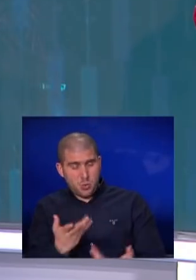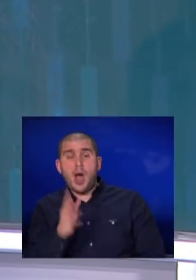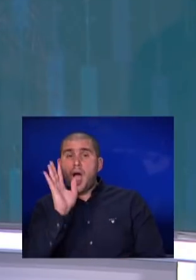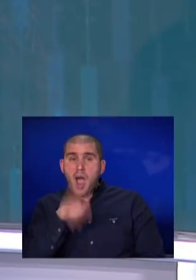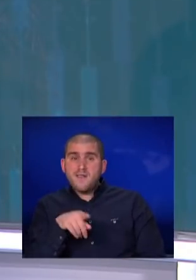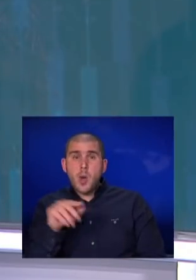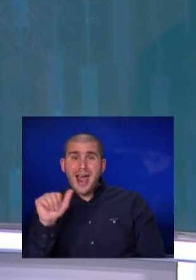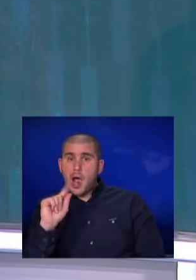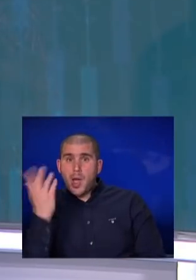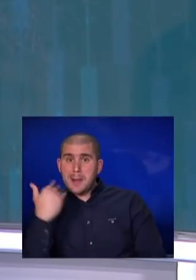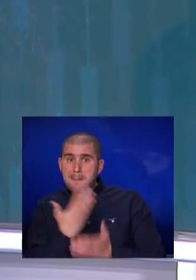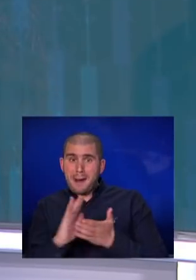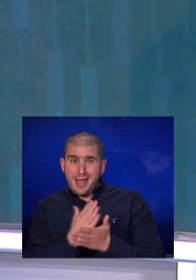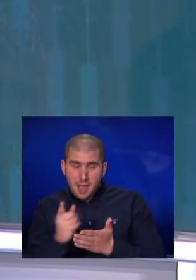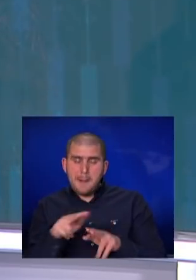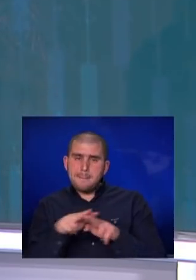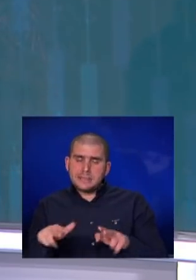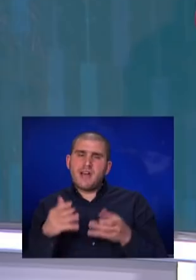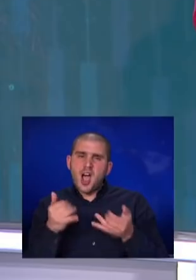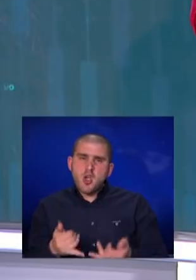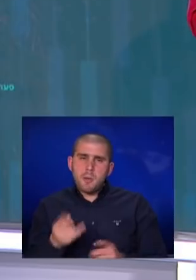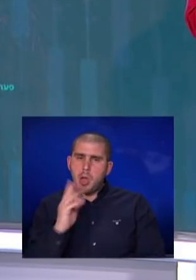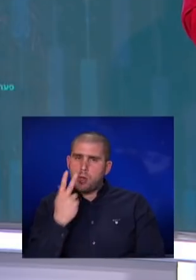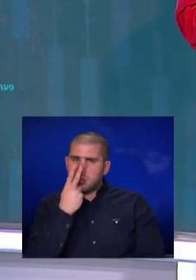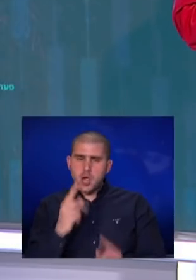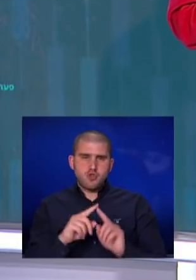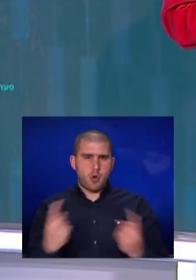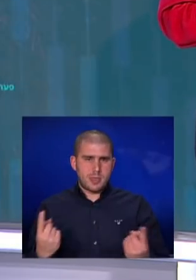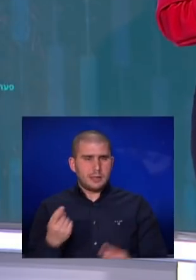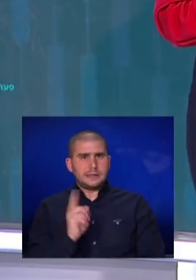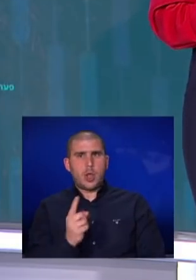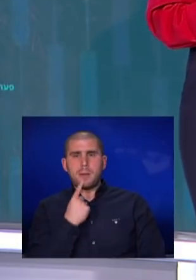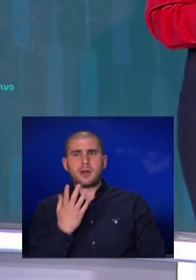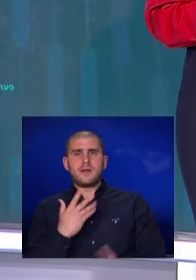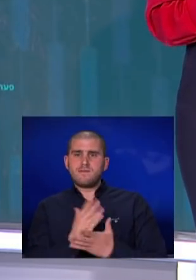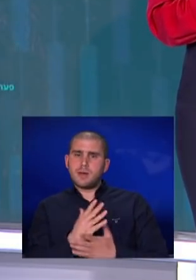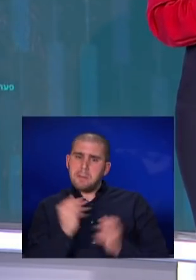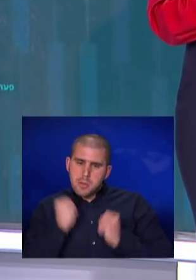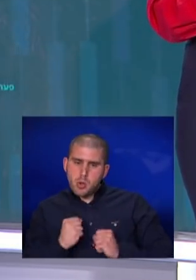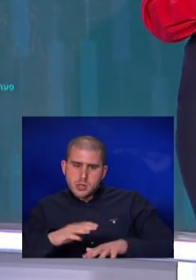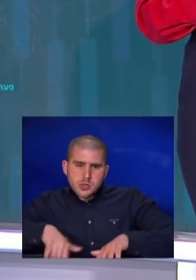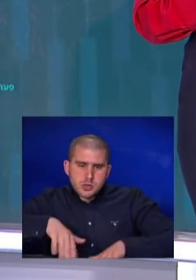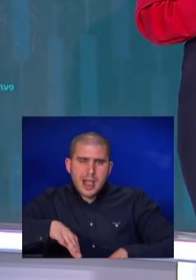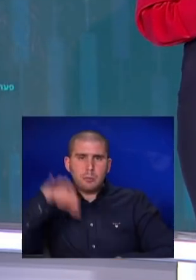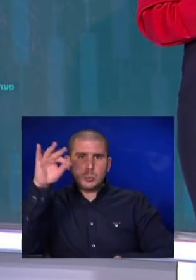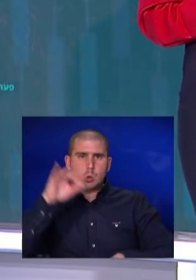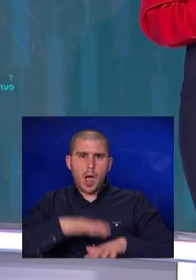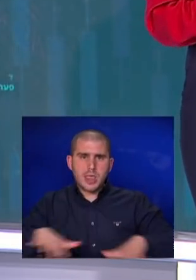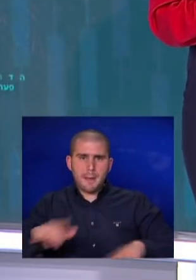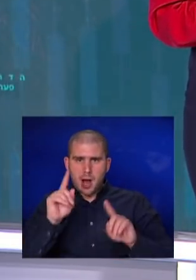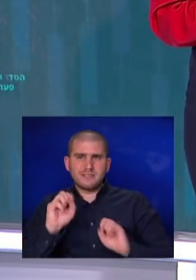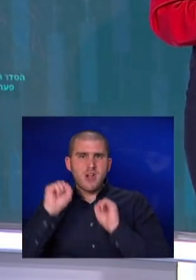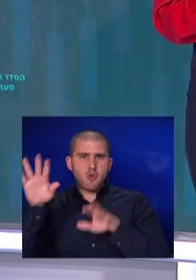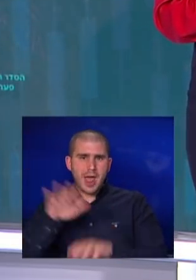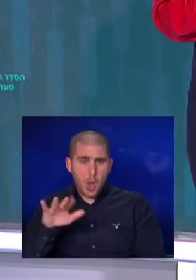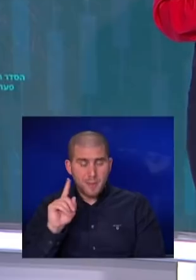אלרר לא הייתה מחליטה ככה, המצב היום לא היה נראה שונה. זה לא שהיינו מספיקים להוציא את הגז מהאדמה כבר עכשיו ולשלוח אותו לאירופה.